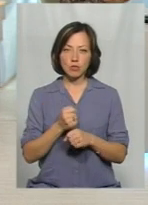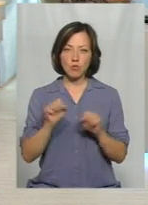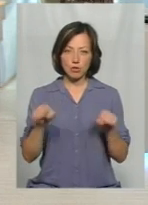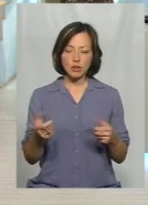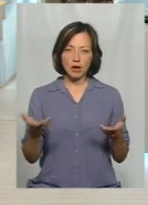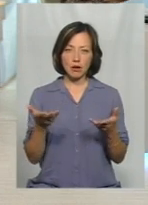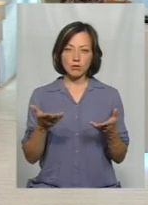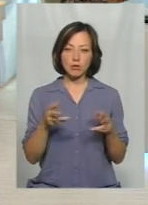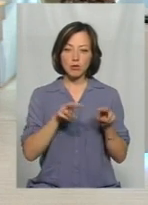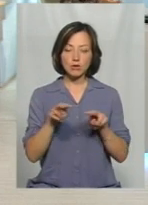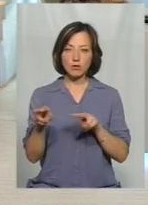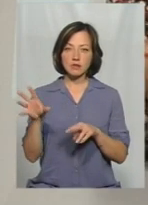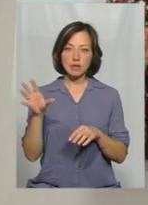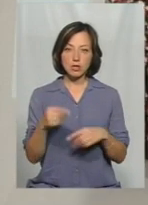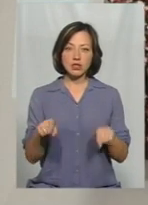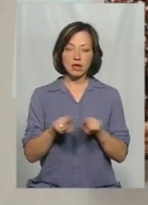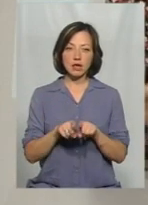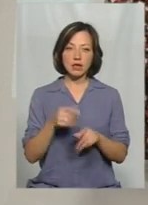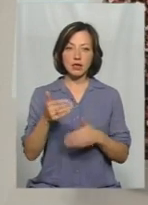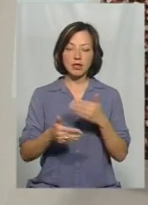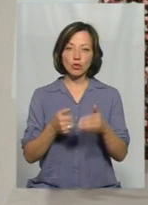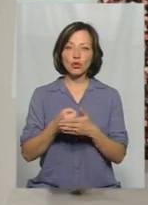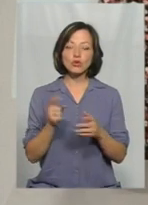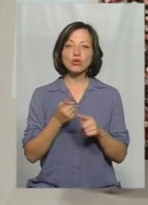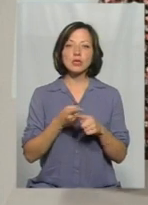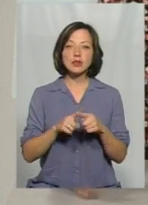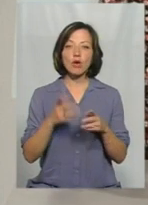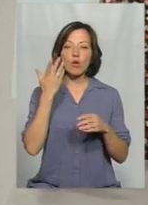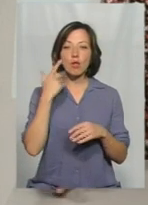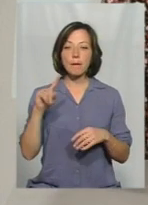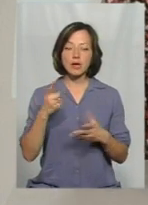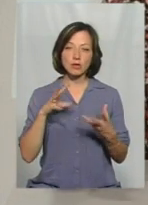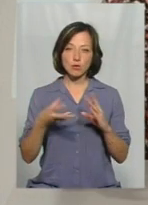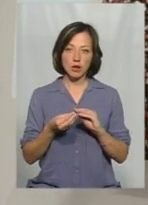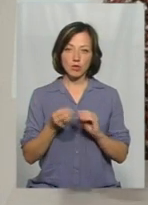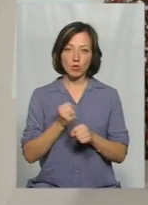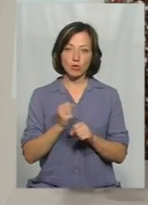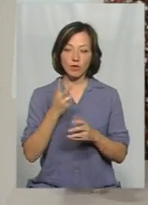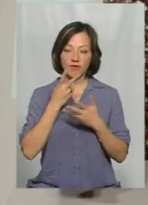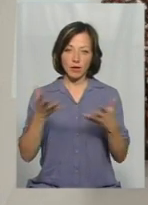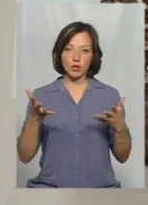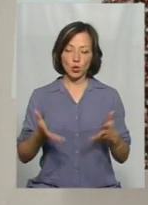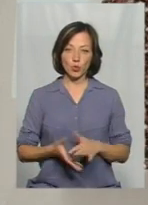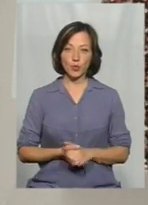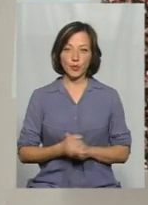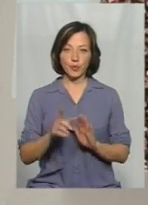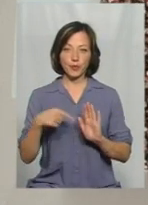Вже можна якось прослідкувати все ж таки тенденцію, до чого це йде, і коли перші результати роботи вже буде видно?